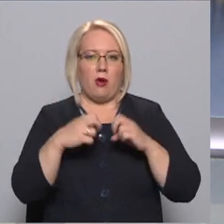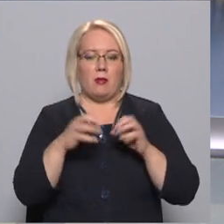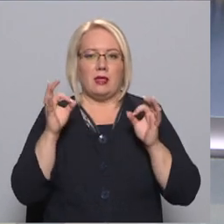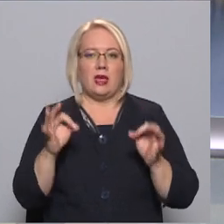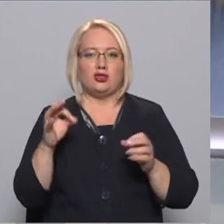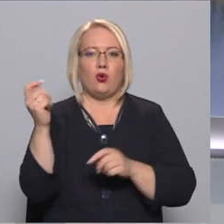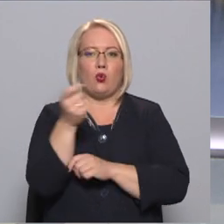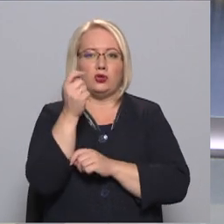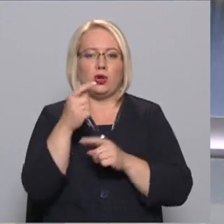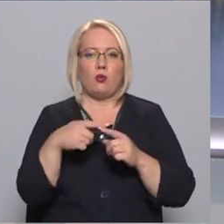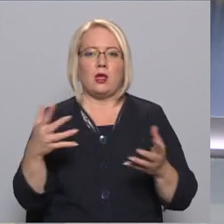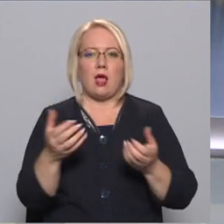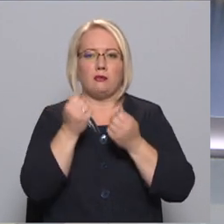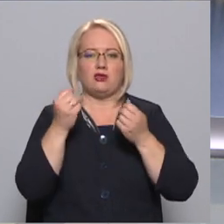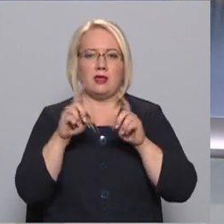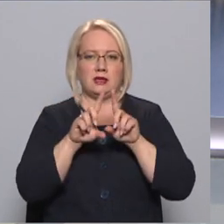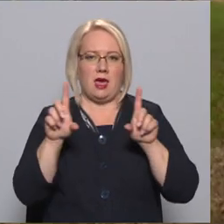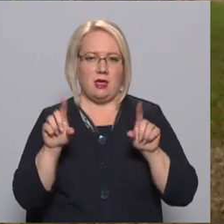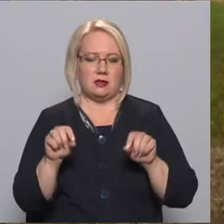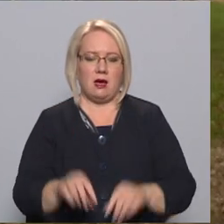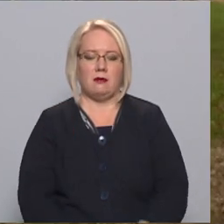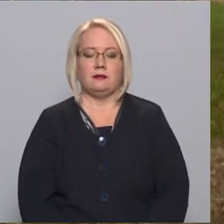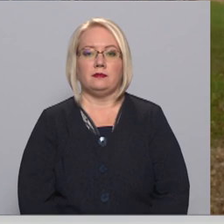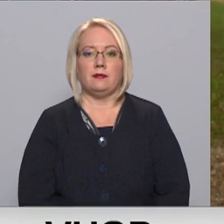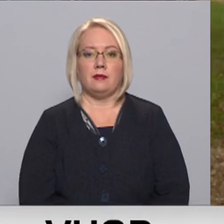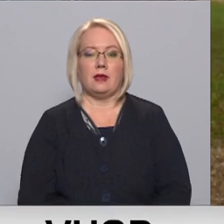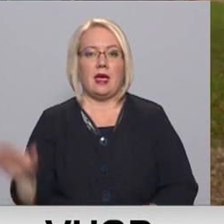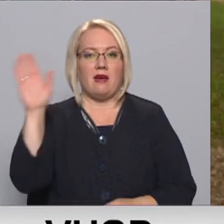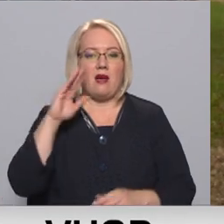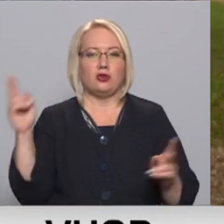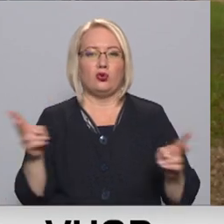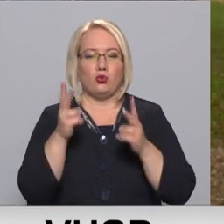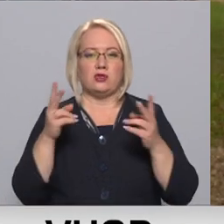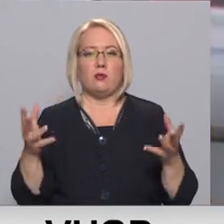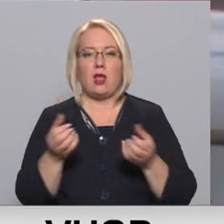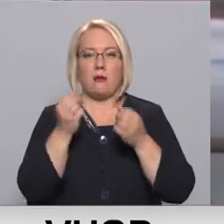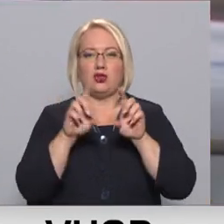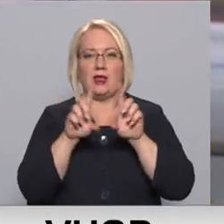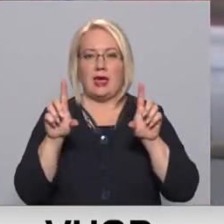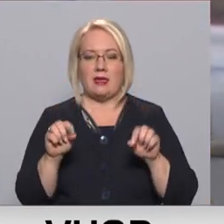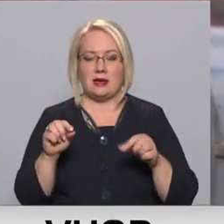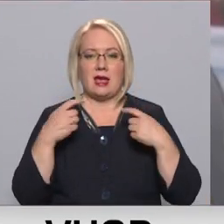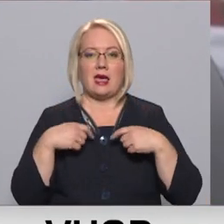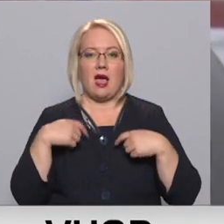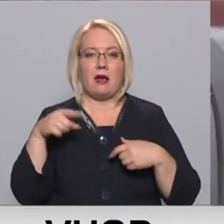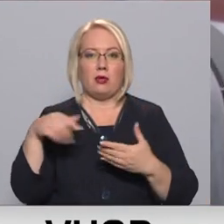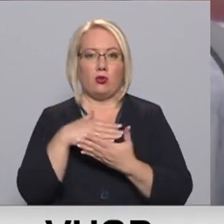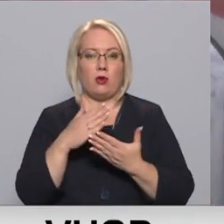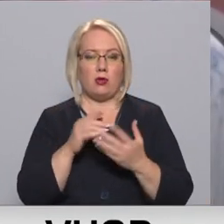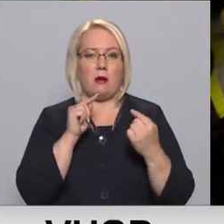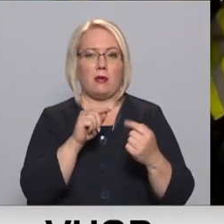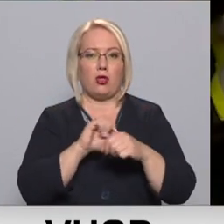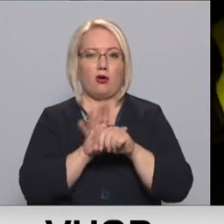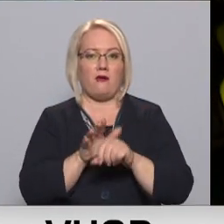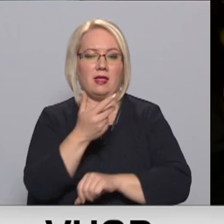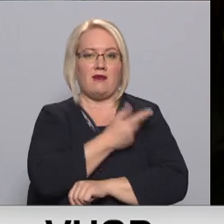Ugunzēsības un Glābšanas dienestā. Valsts Ugunzēsības un Glābšanas dienesta jākapus daļā pret Covid-19